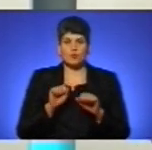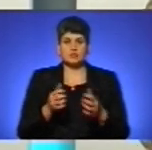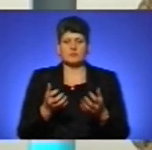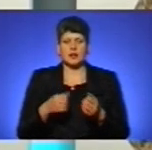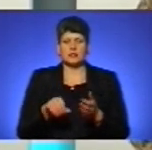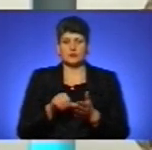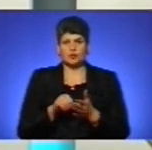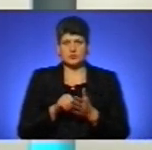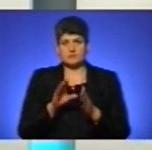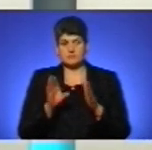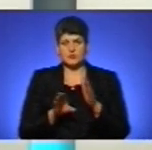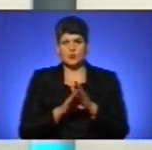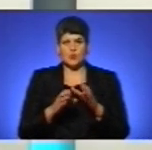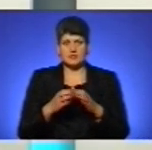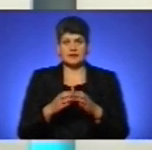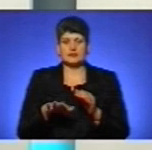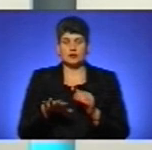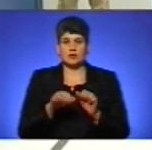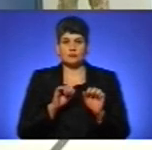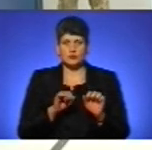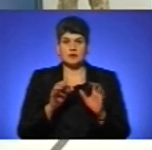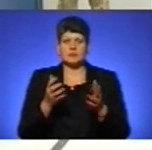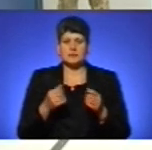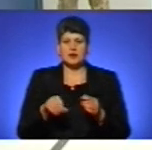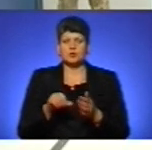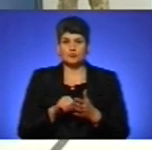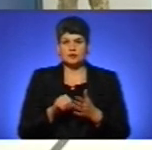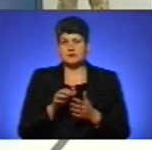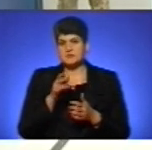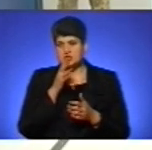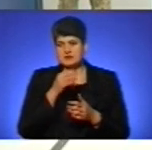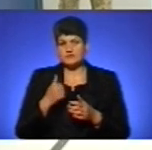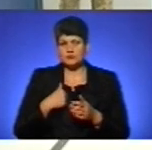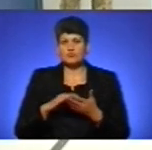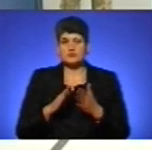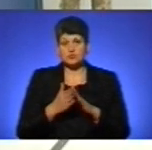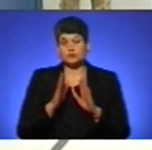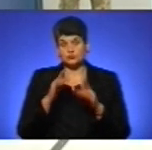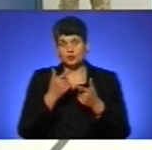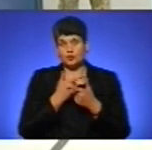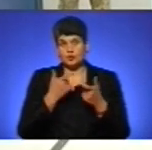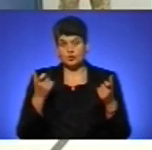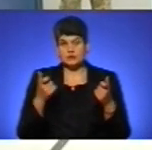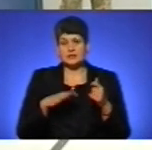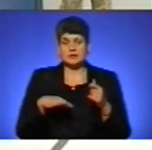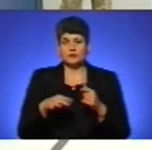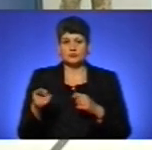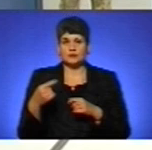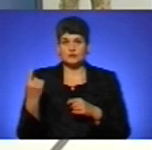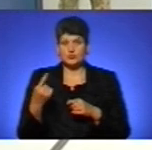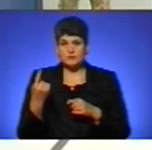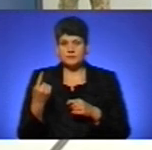в підрозділі територіальної оборони і приймати участь під час воєнного стану, якщо він буде оголошений на Тернопільській області і